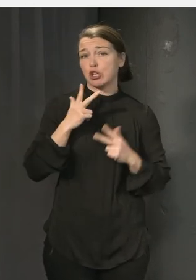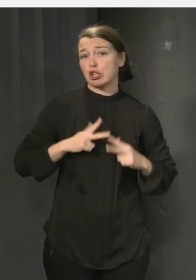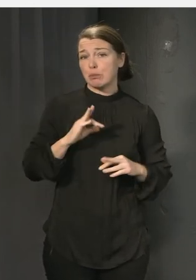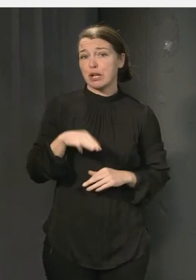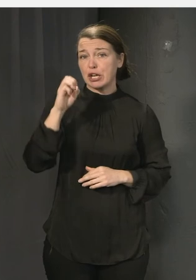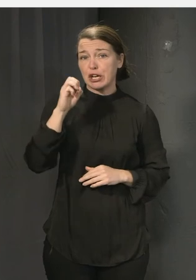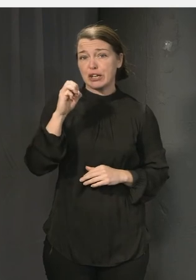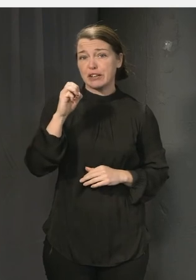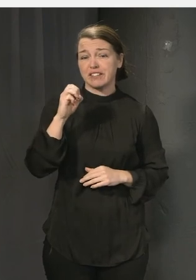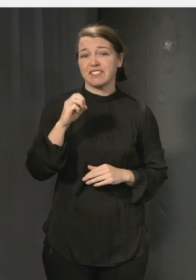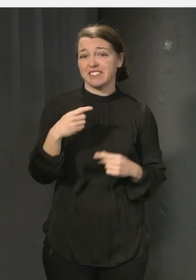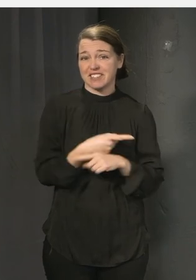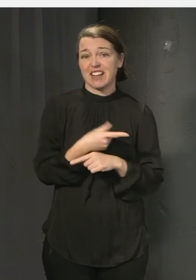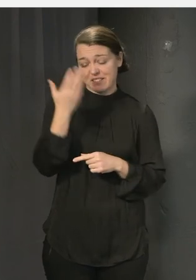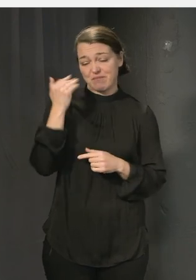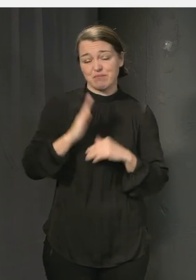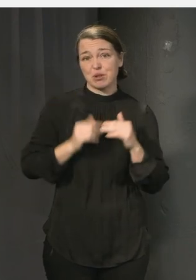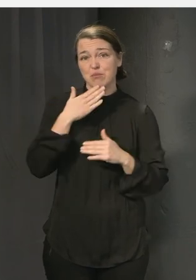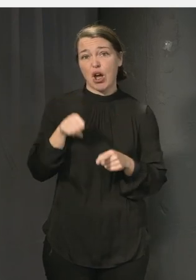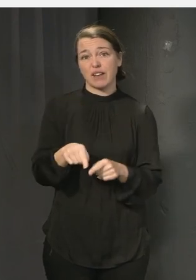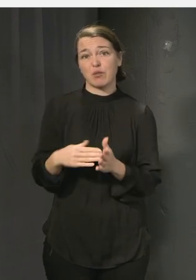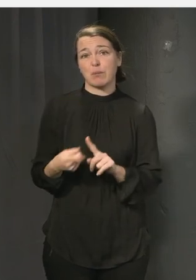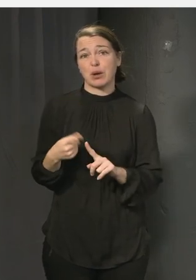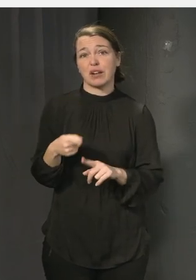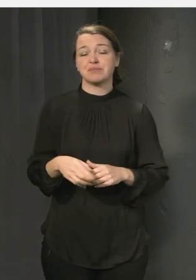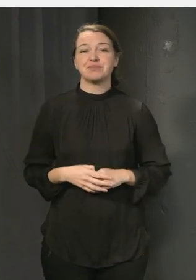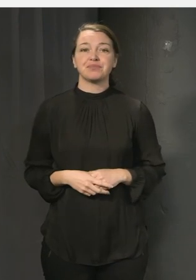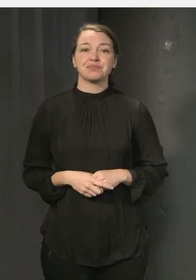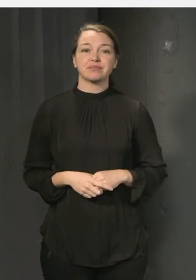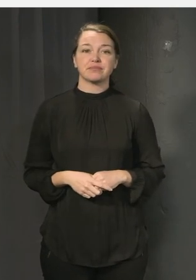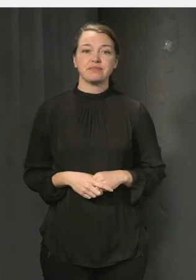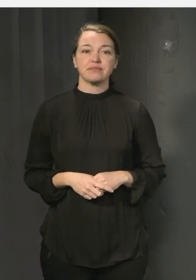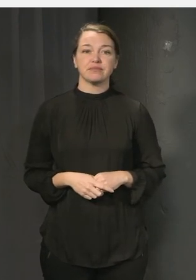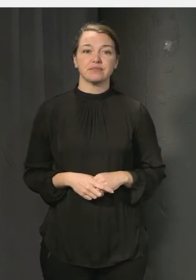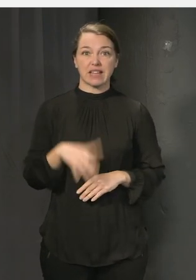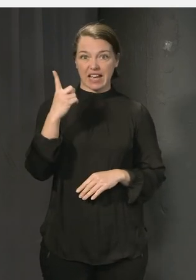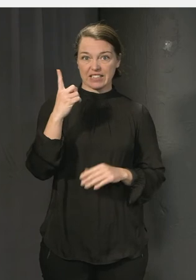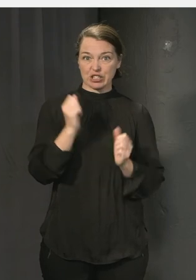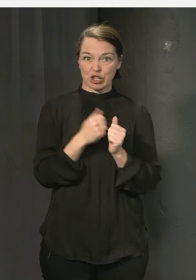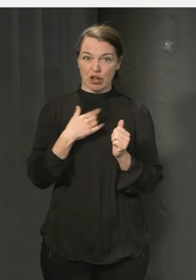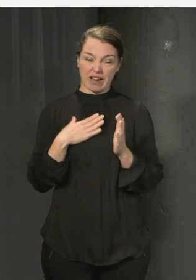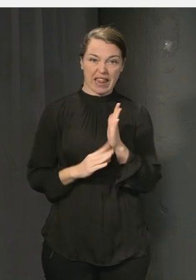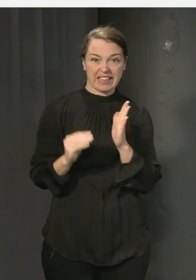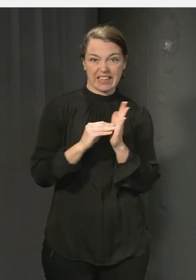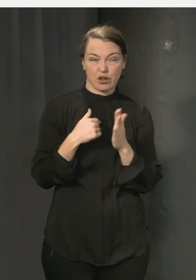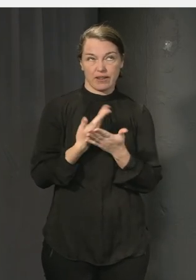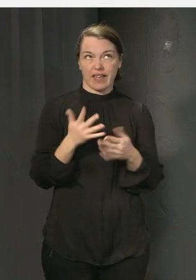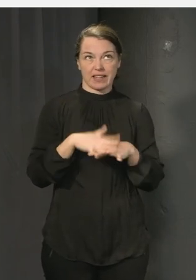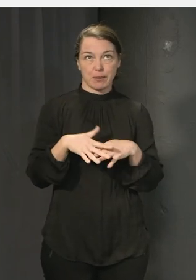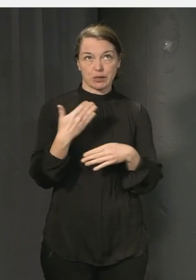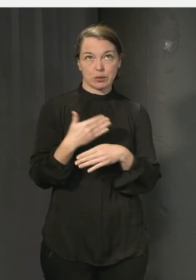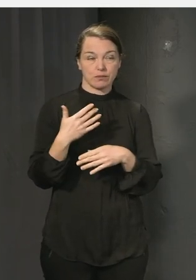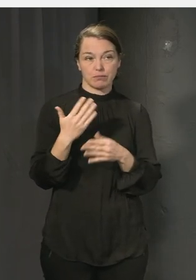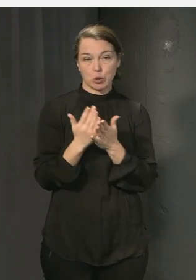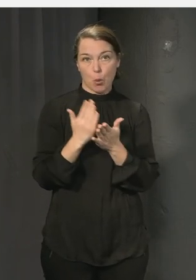att den kan man luta sig mot jag skulle vilja lägga till en sak som jag tror på utan att vara skolexpert men jag tänker också att